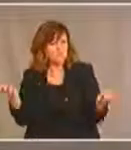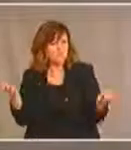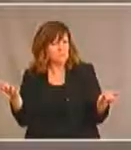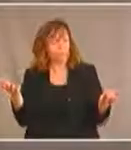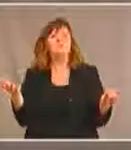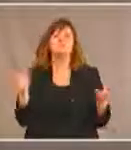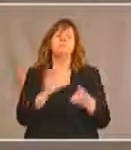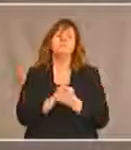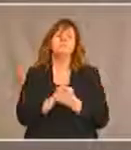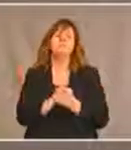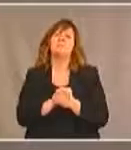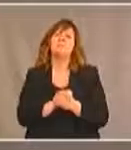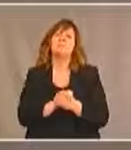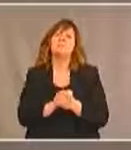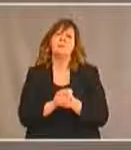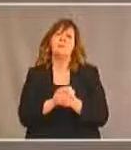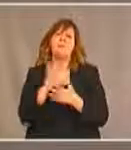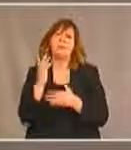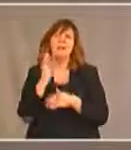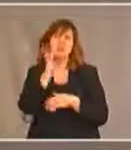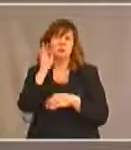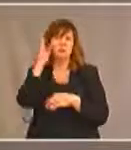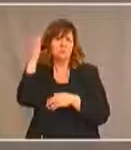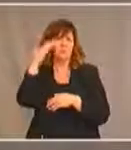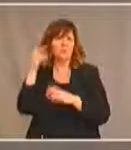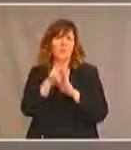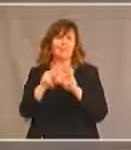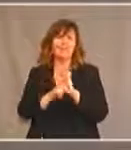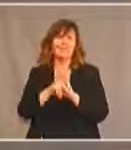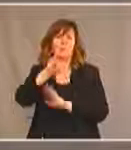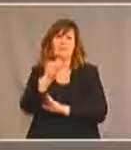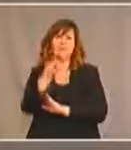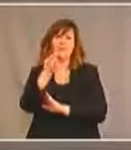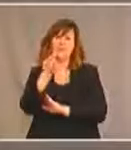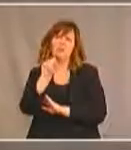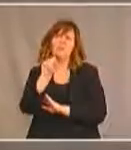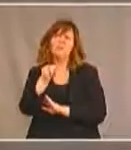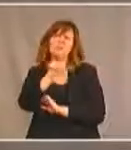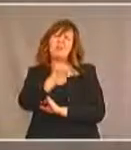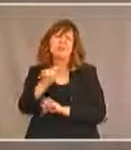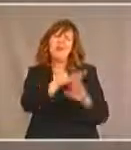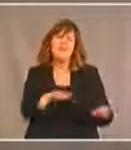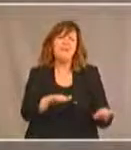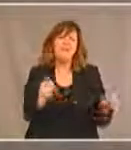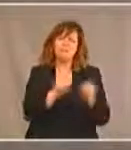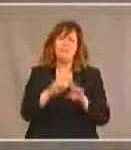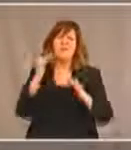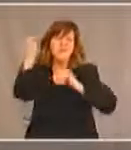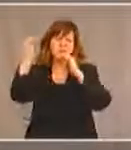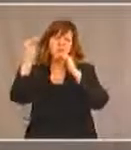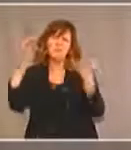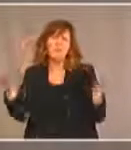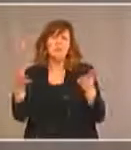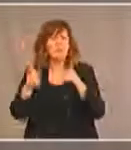principe de Jordan doit aller au-delà des enfants seulement. Ces questions de compétences ont des